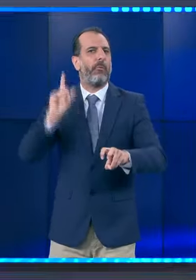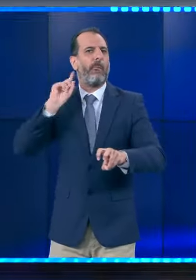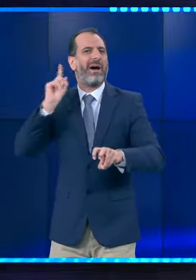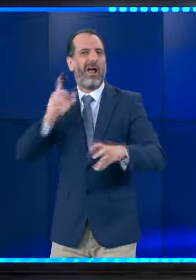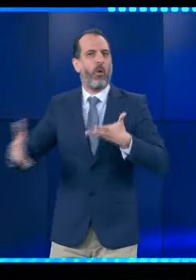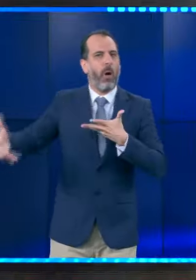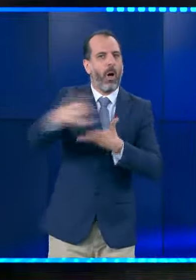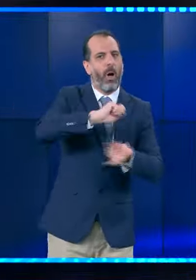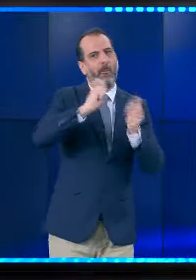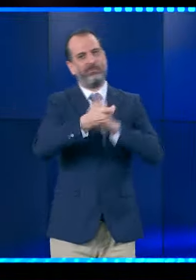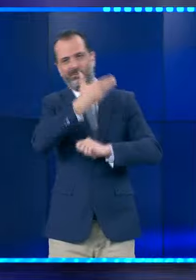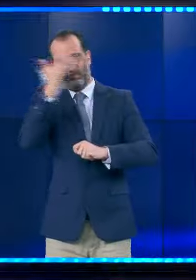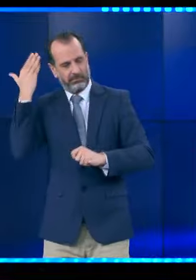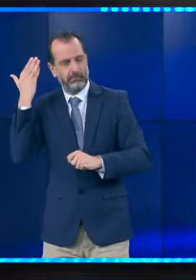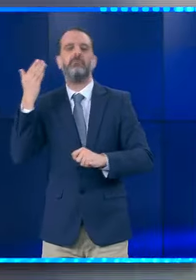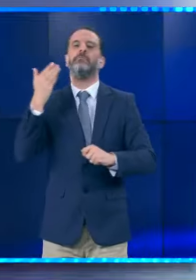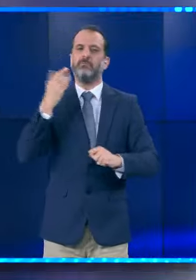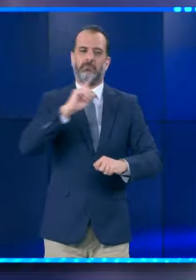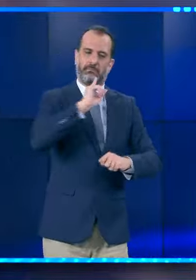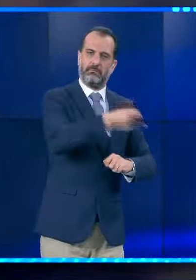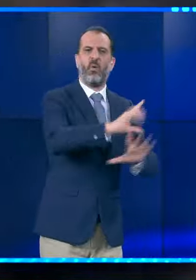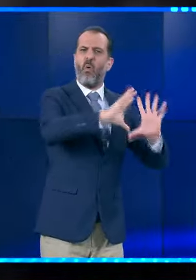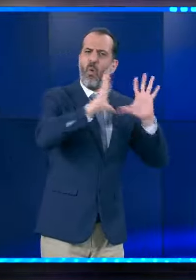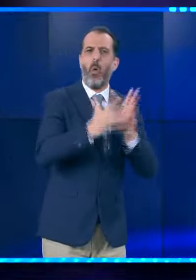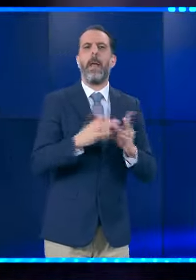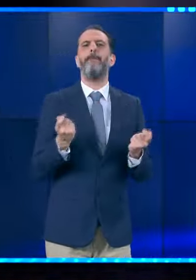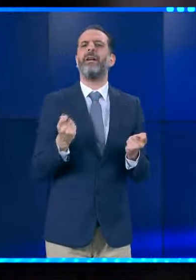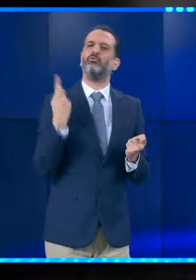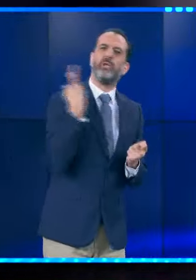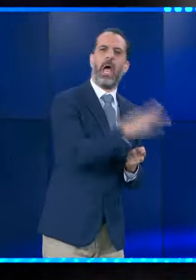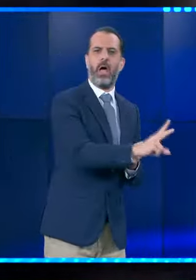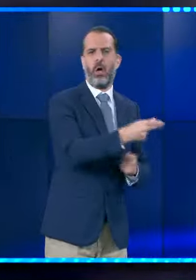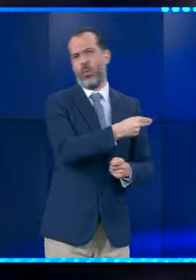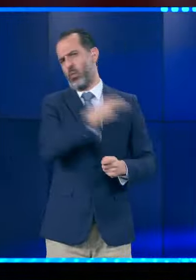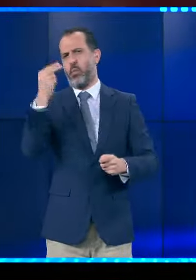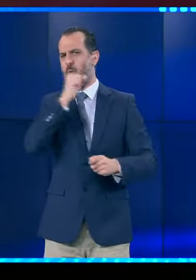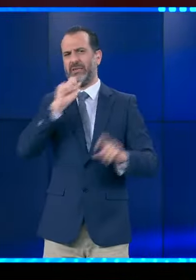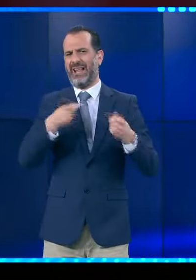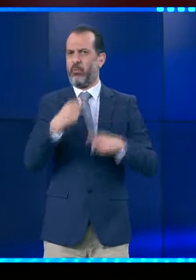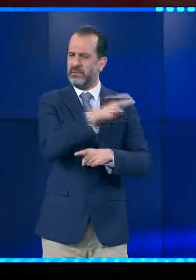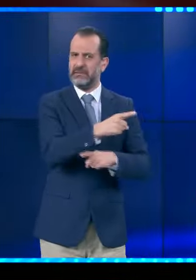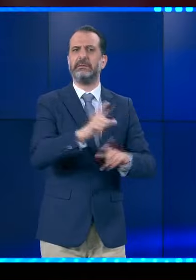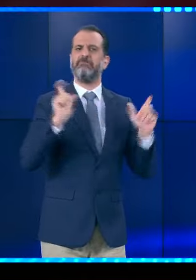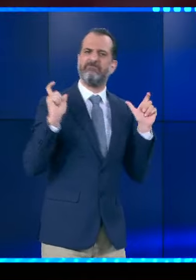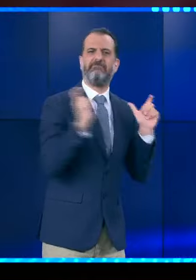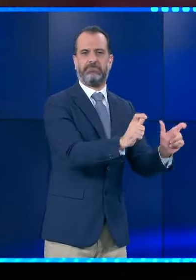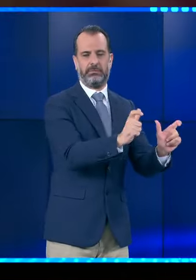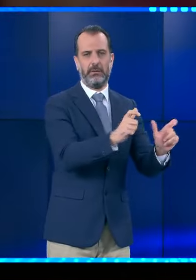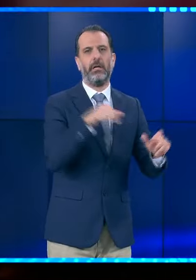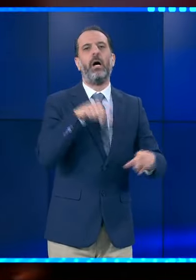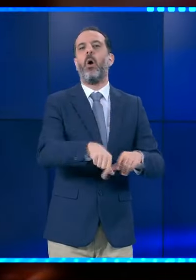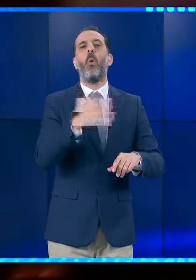Βουρλιώτης έδωσε εντολή να δεσμευθούν οι κινητοί και η ακίνητη περιοσία του πασίγνωστου τραγουδιστή. Καμπανάκι χτύπησε